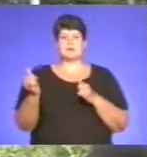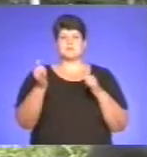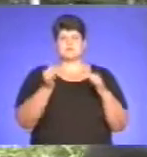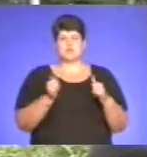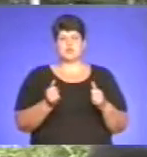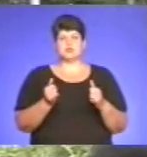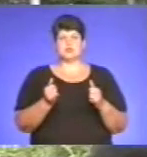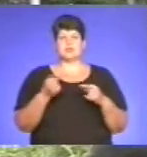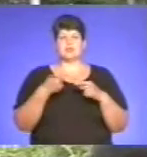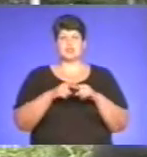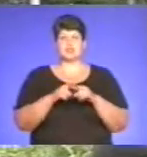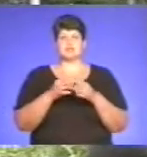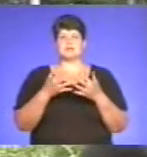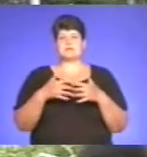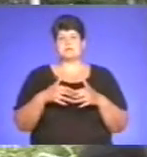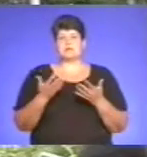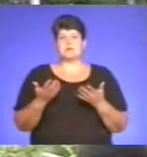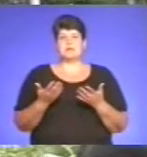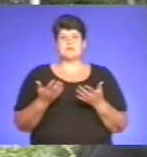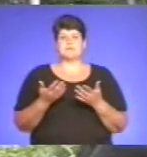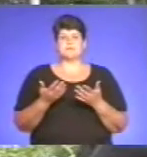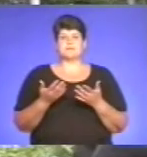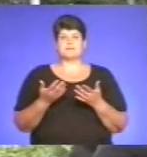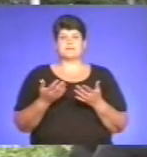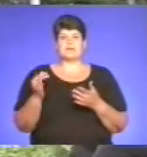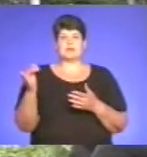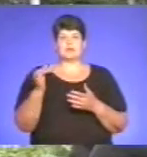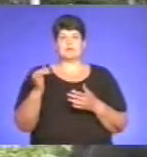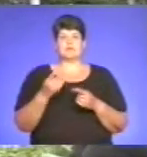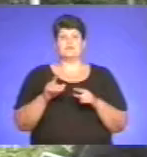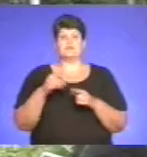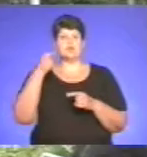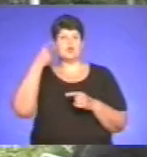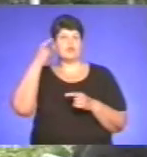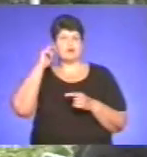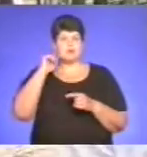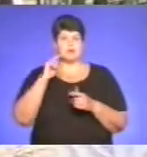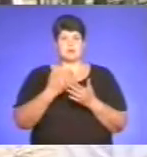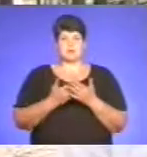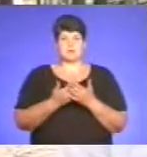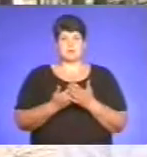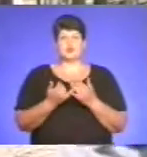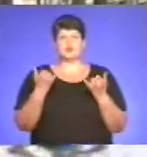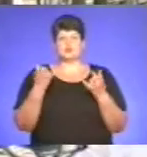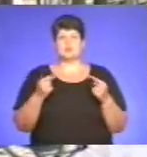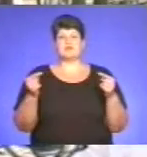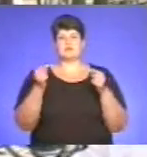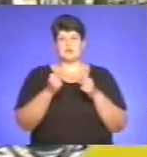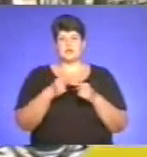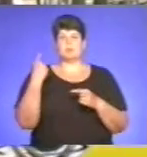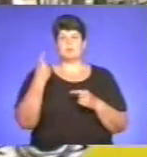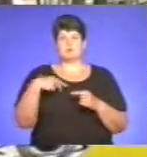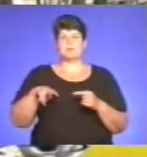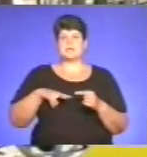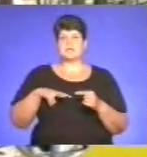технічними засобами, і в даній випадку слуховими апаратами. Сьогодні ми визначилися з обласною